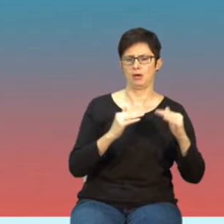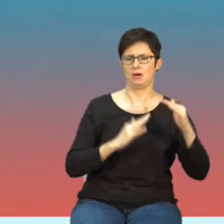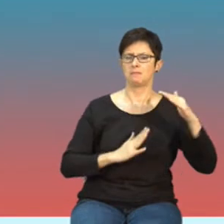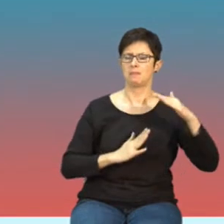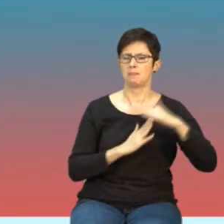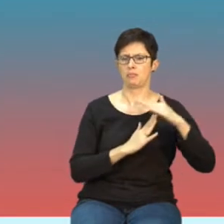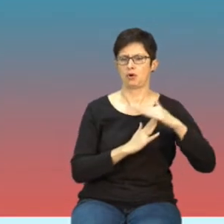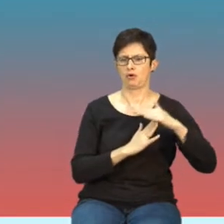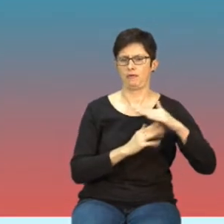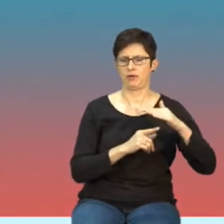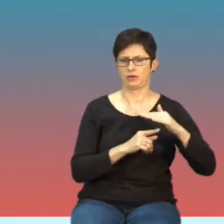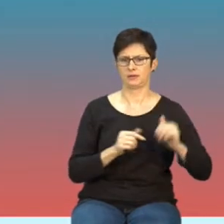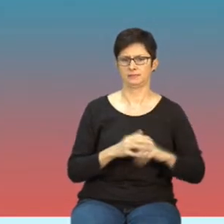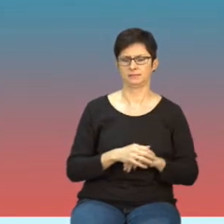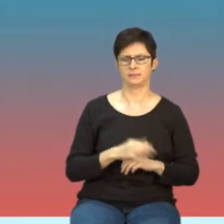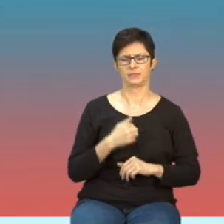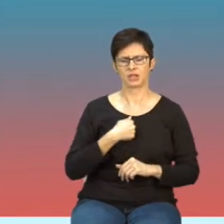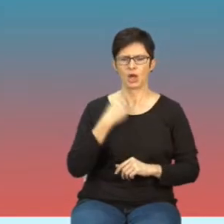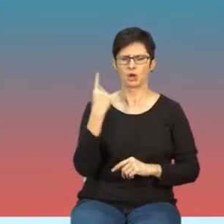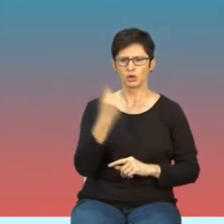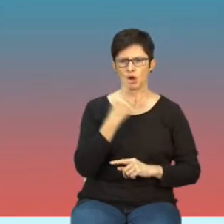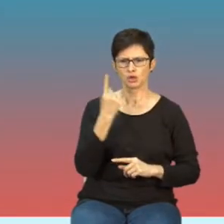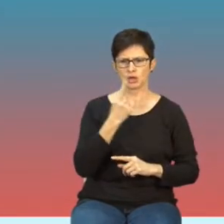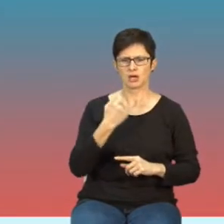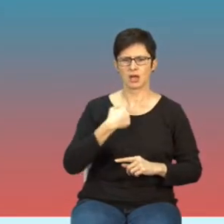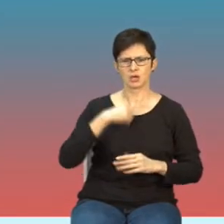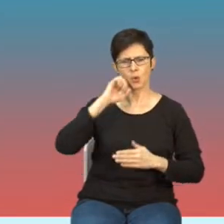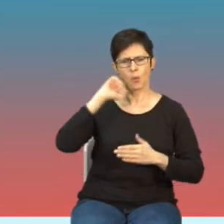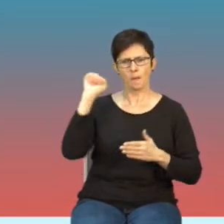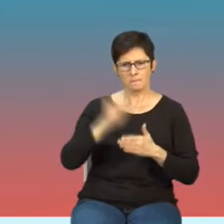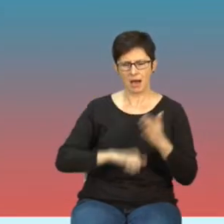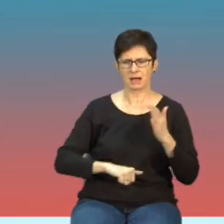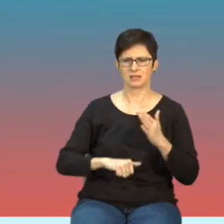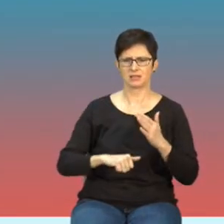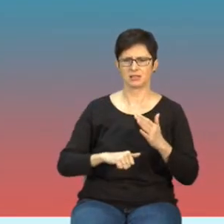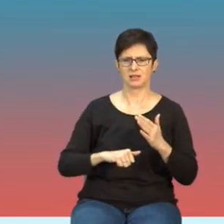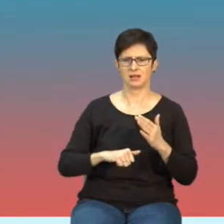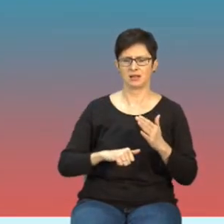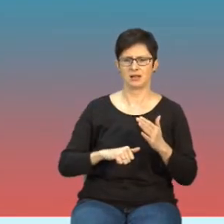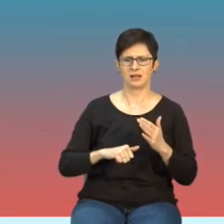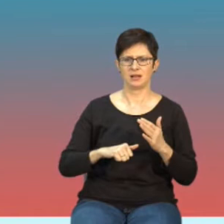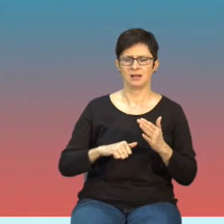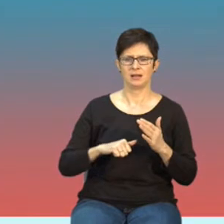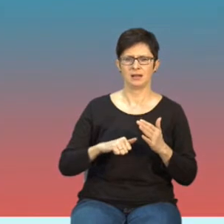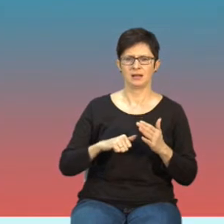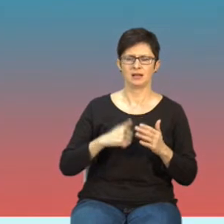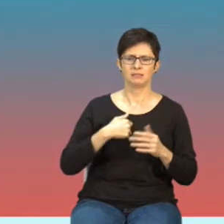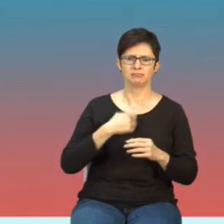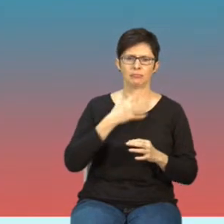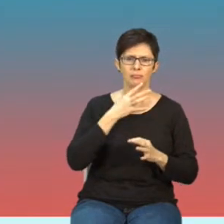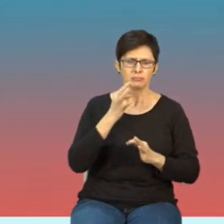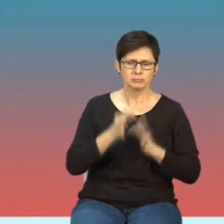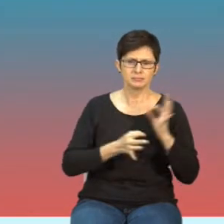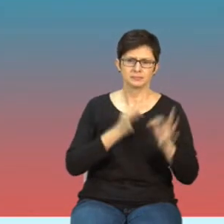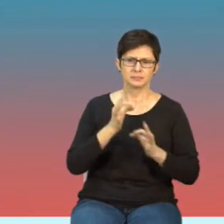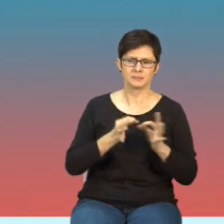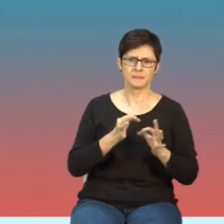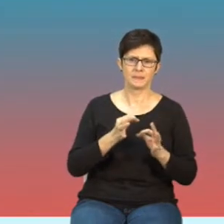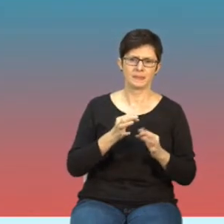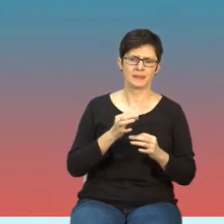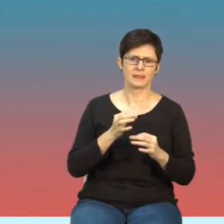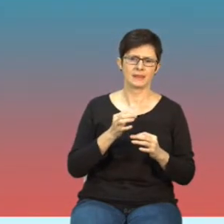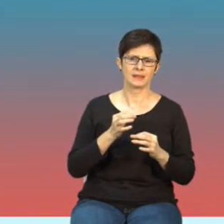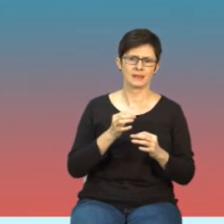Ja jeszcze raz uparcie, od kiedy właściwie nie uczestniczę w tych konferencjach PEM